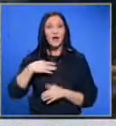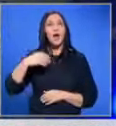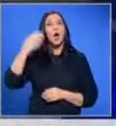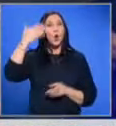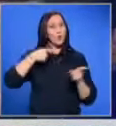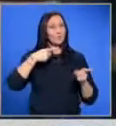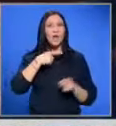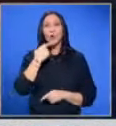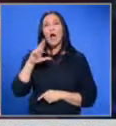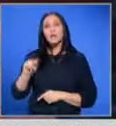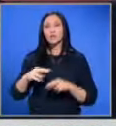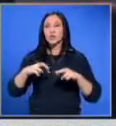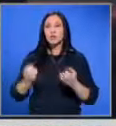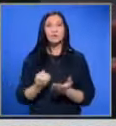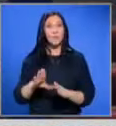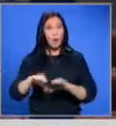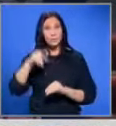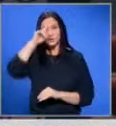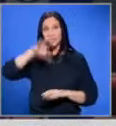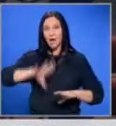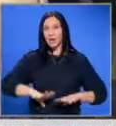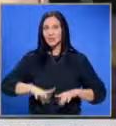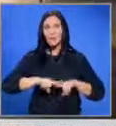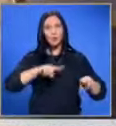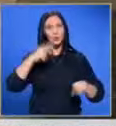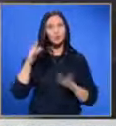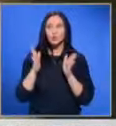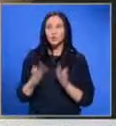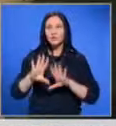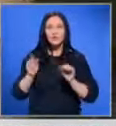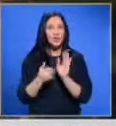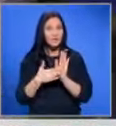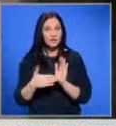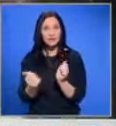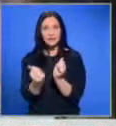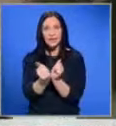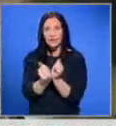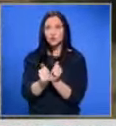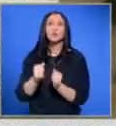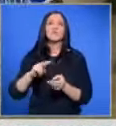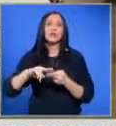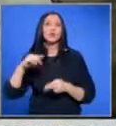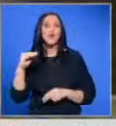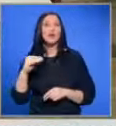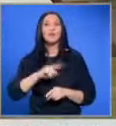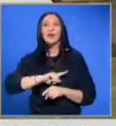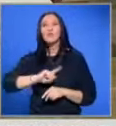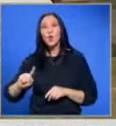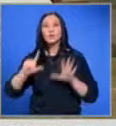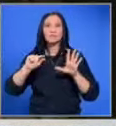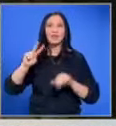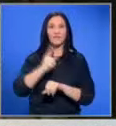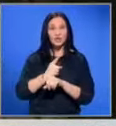Софийската градска прокуратура и ще бъдат установени всички факти. Задържането на Великожелев е удължено за срок до 72 часа и